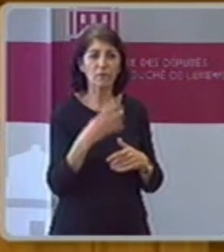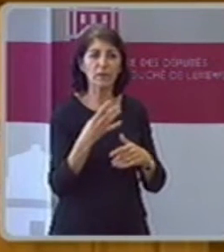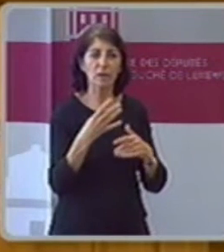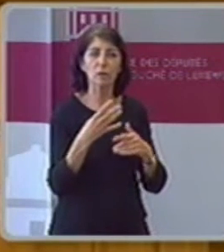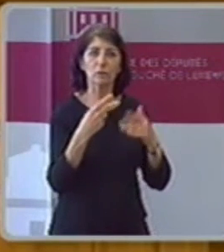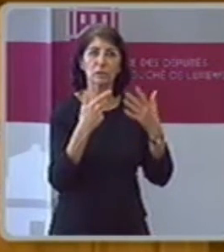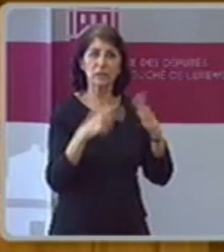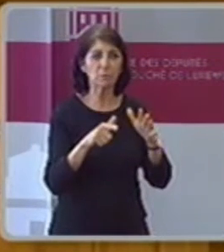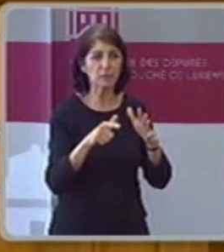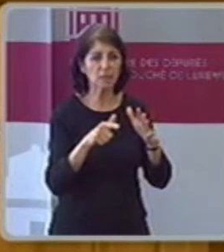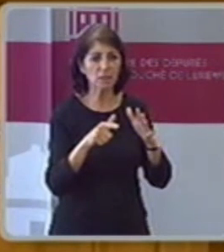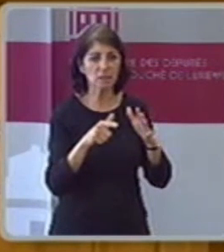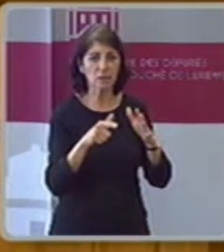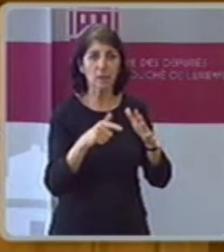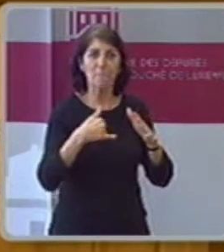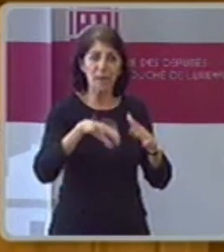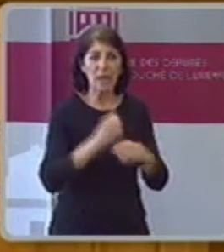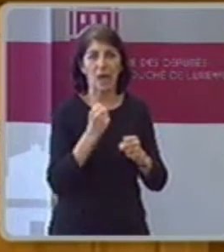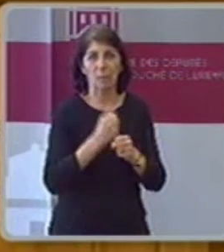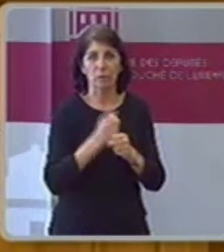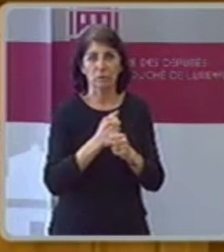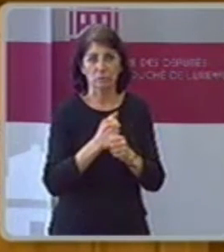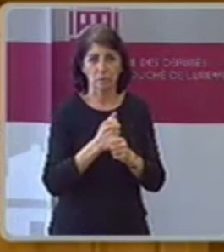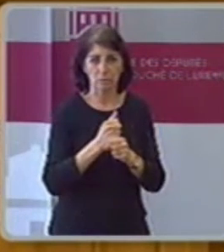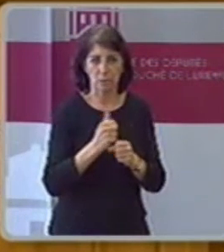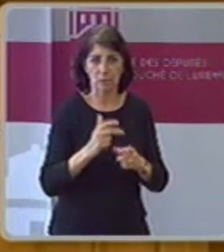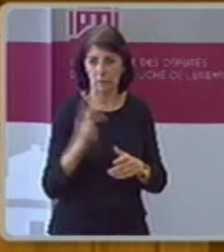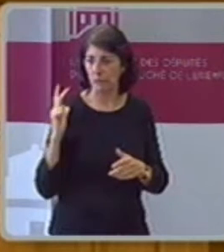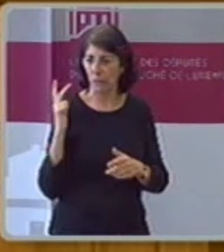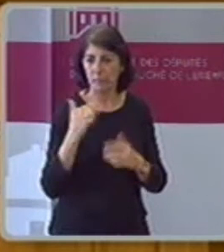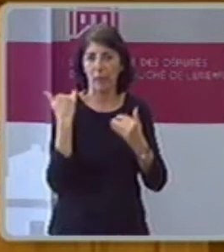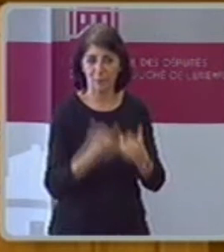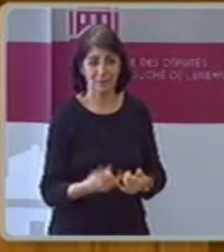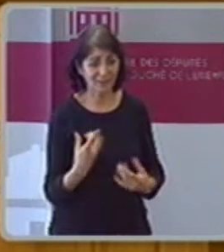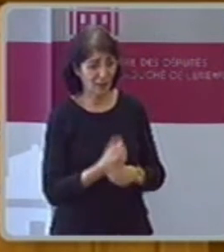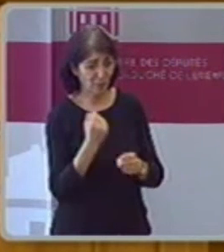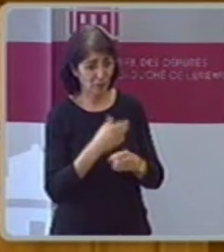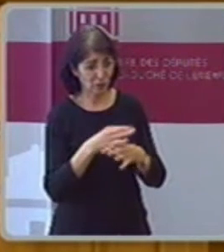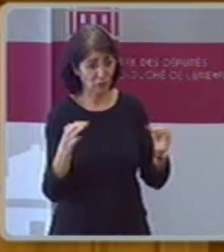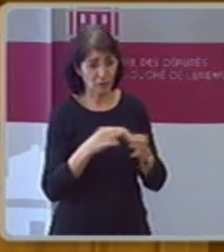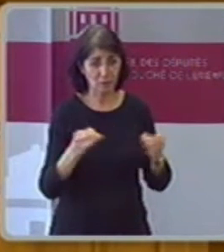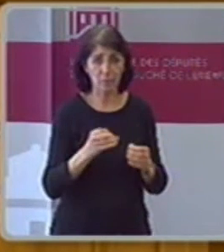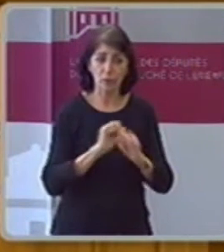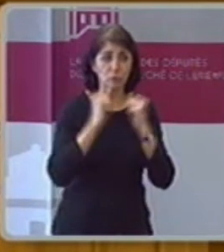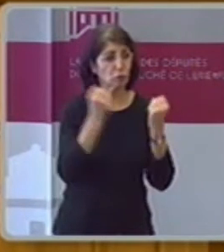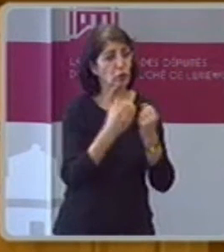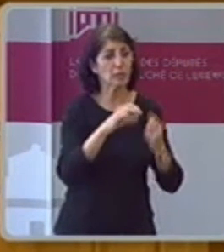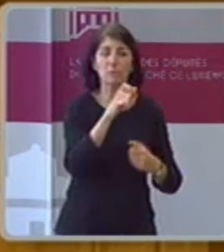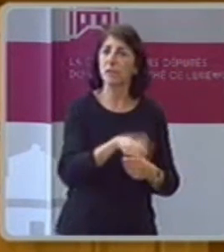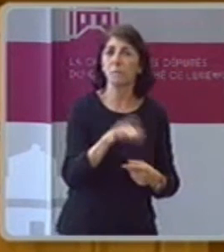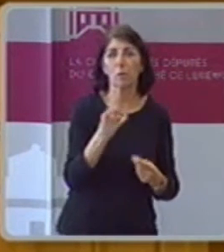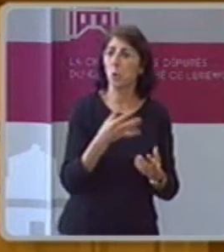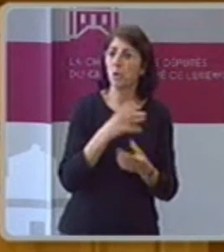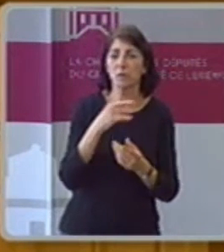Beschäftigungsmaßnahmen am März 2013 4.454 254 am